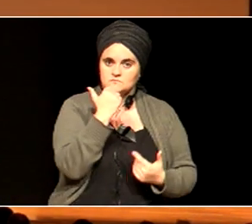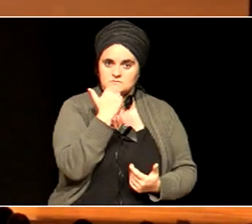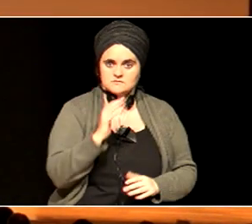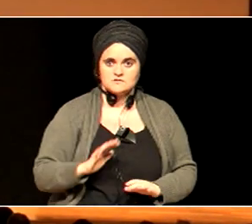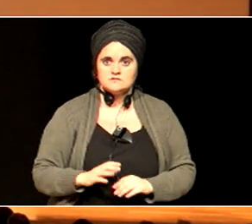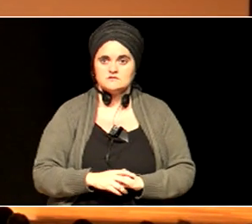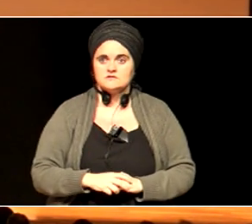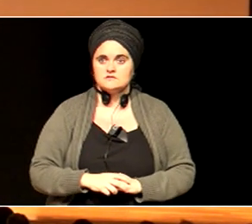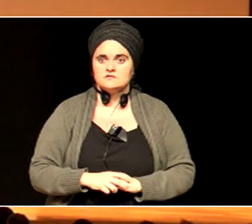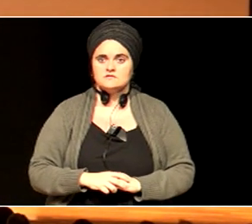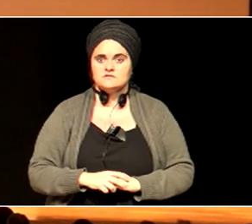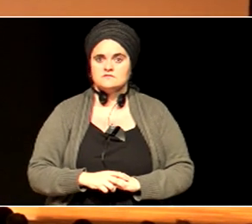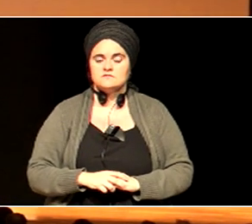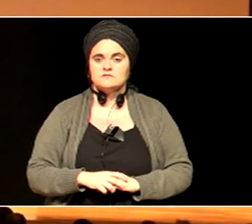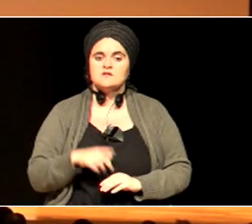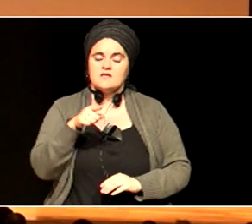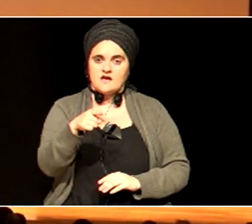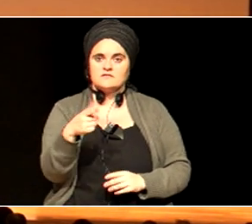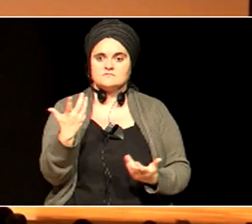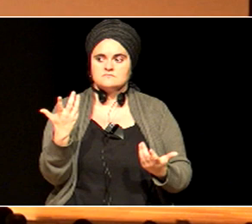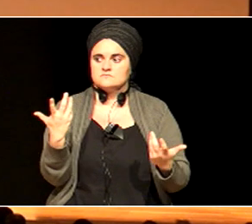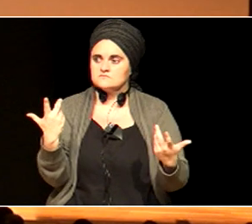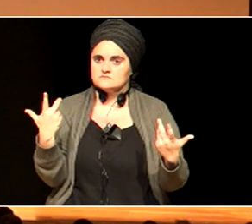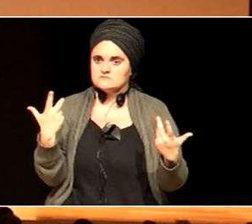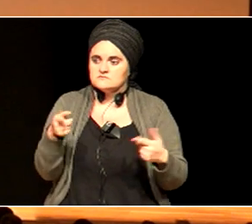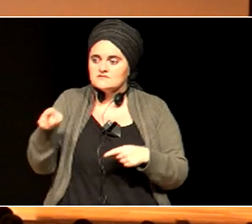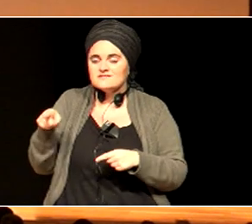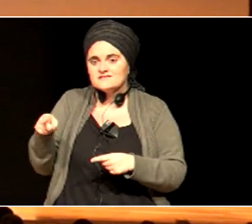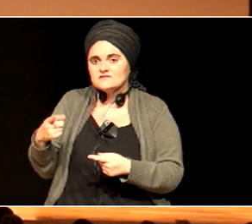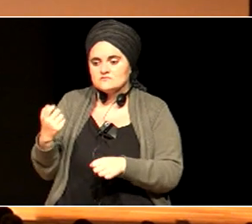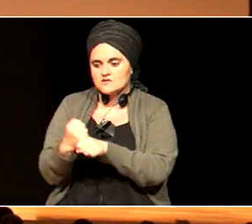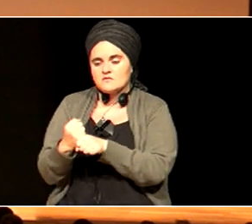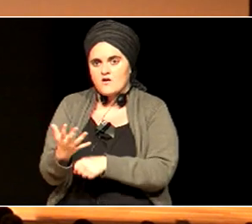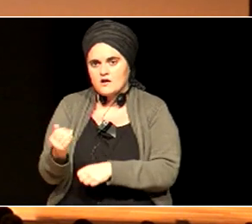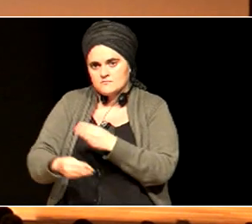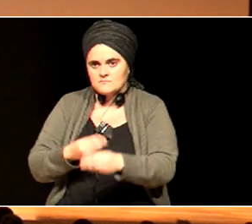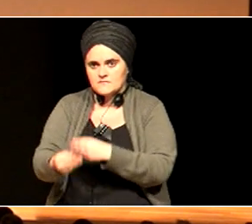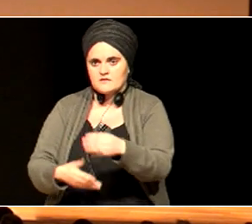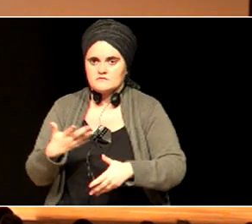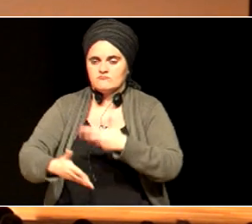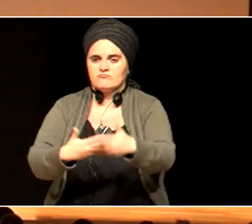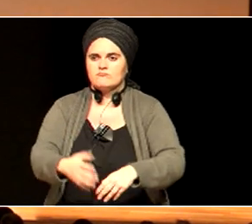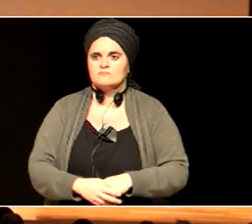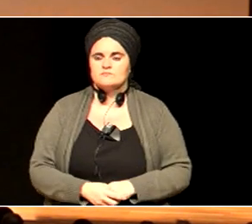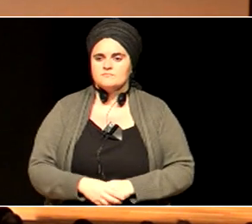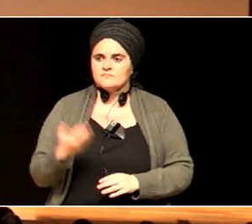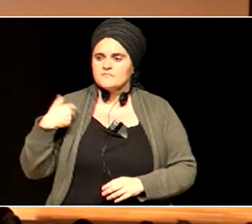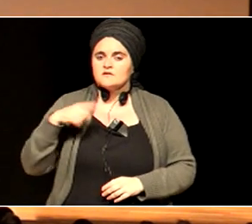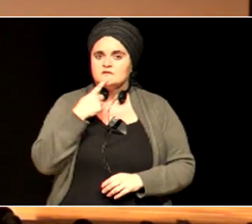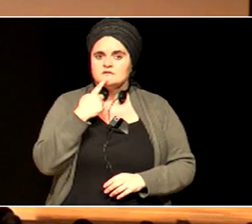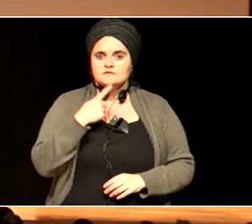hor beha bai badaukagu, zer eginek egiteko, beraz hor, hori be, ikusi dalenengo planean. Bueno, esan dizueldeen,